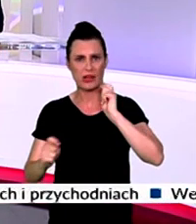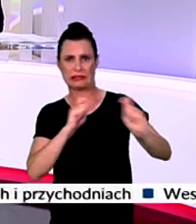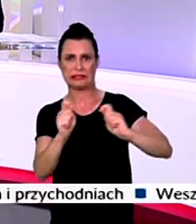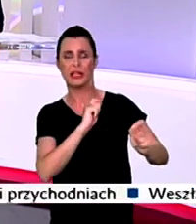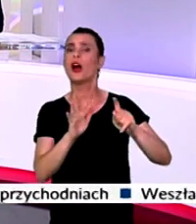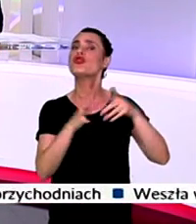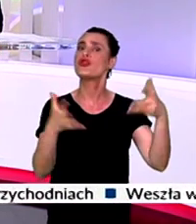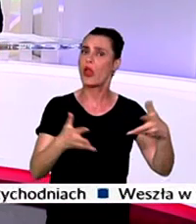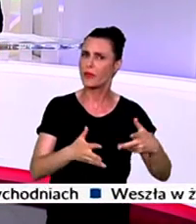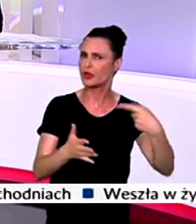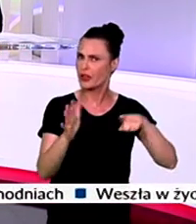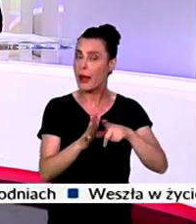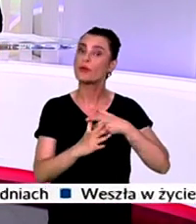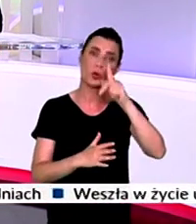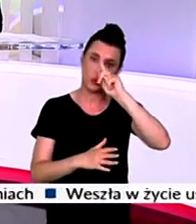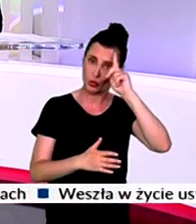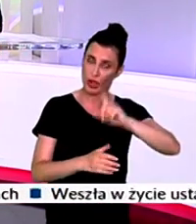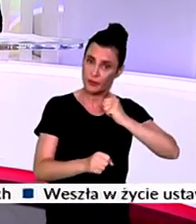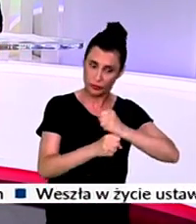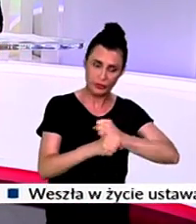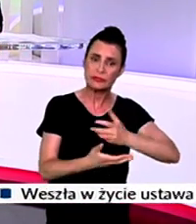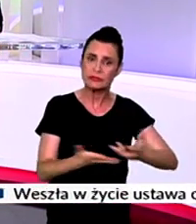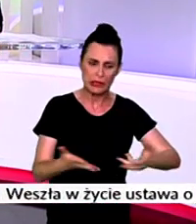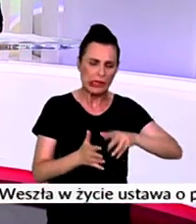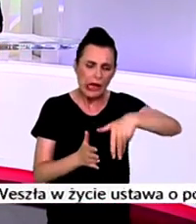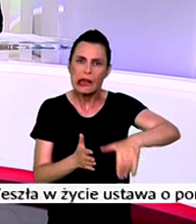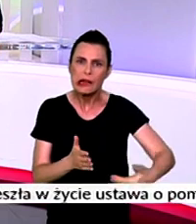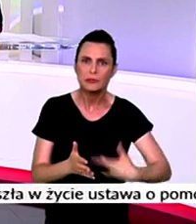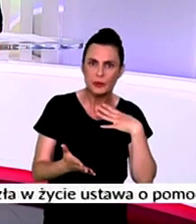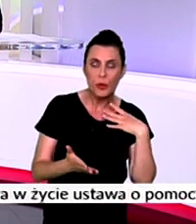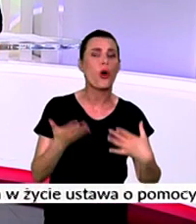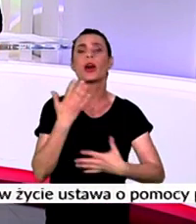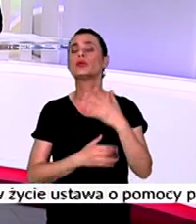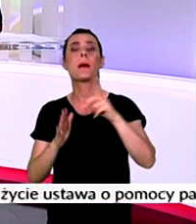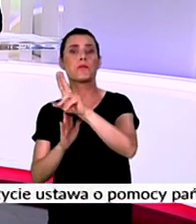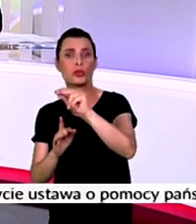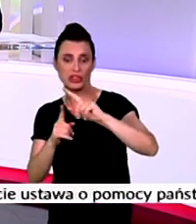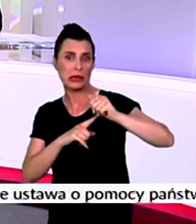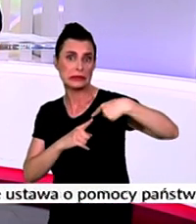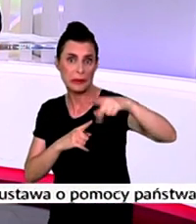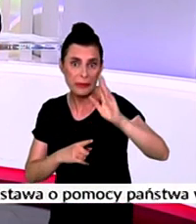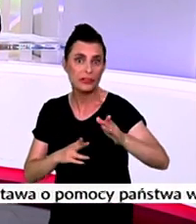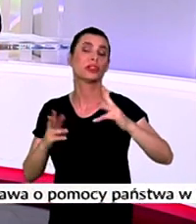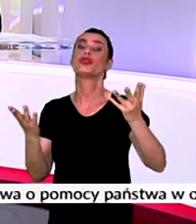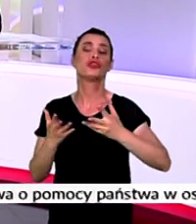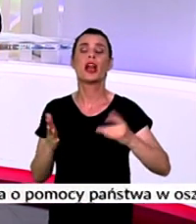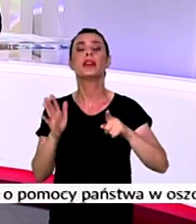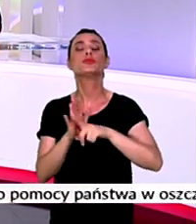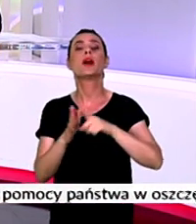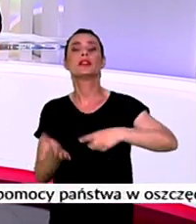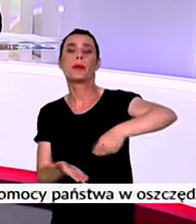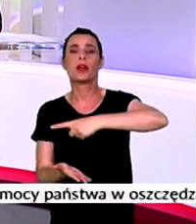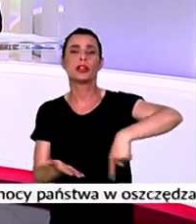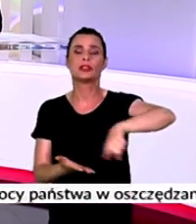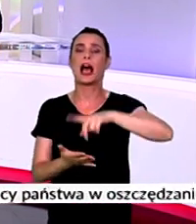Żoliborzu drogowcy rozkopali jedną z głównych arterii. Od poniedziałku z kolei paraliż czeka kierowców, którzy będą jechać przez rondo